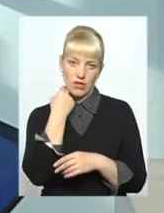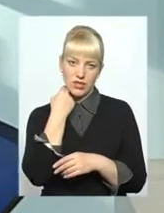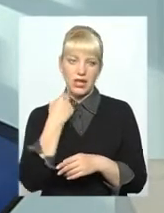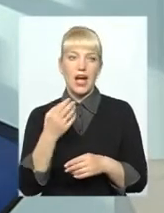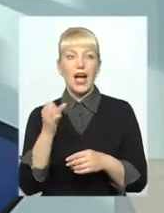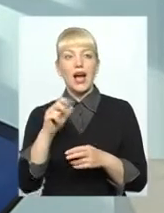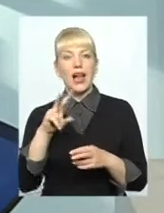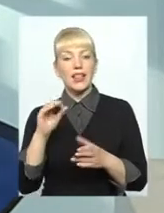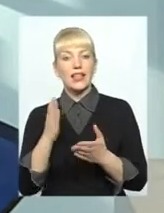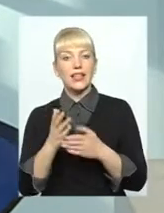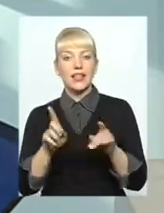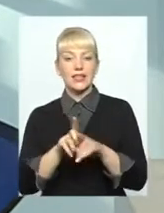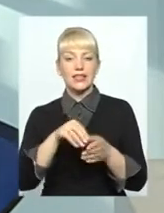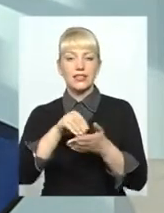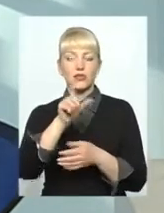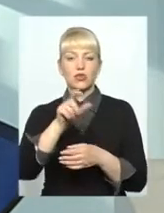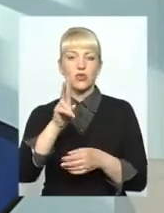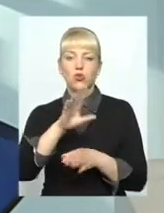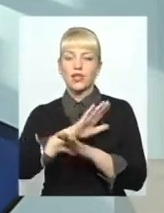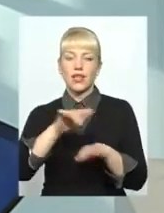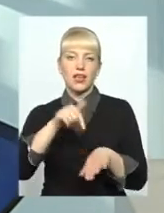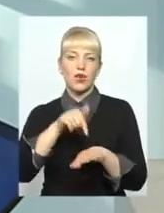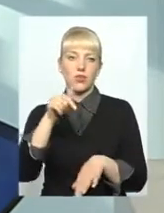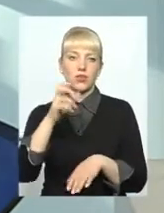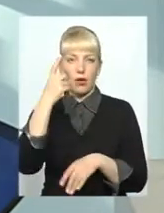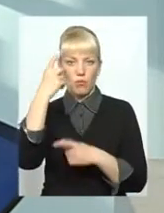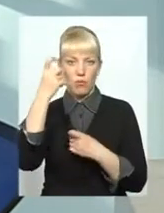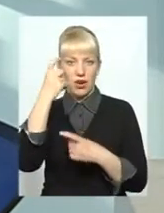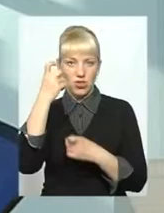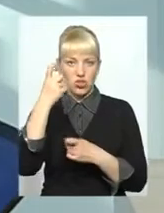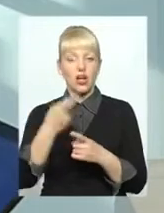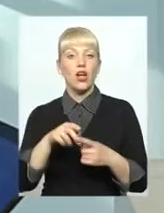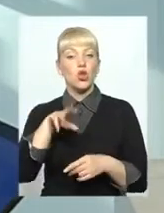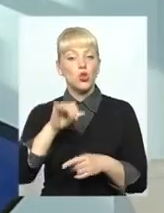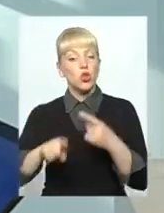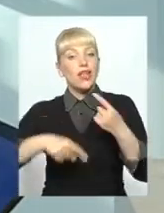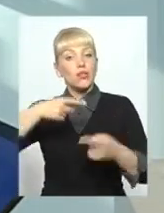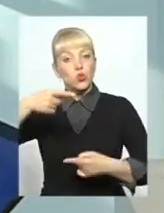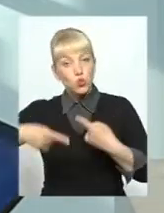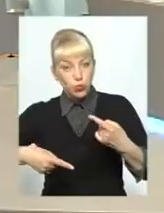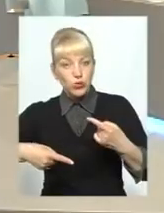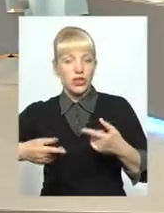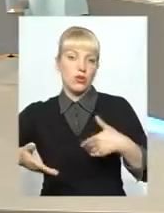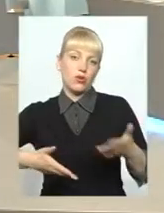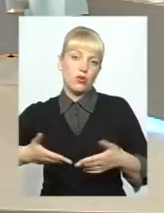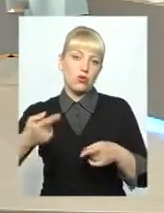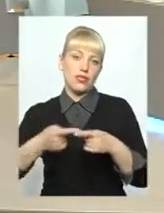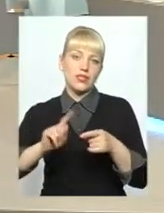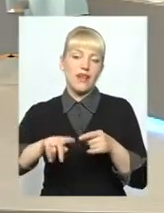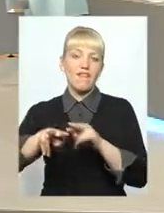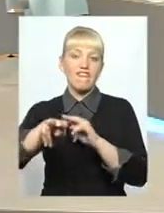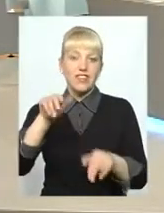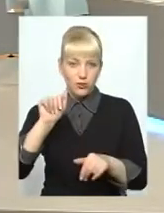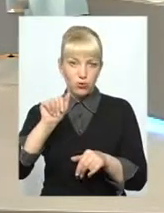Але є такі споживачі, які не реагують на попередження. Тоді наступний крок – це вже відключення.